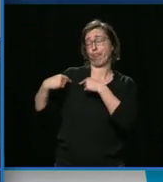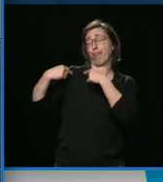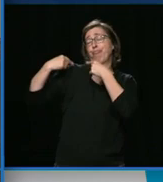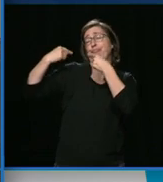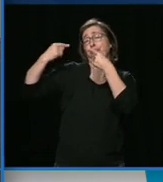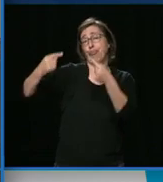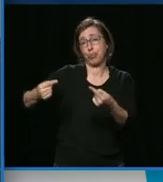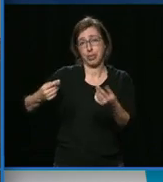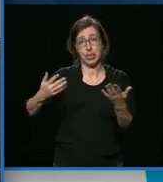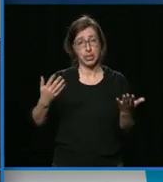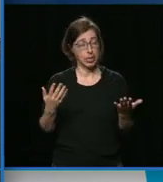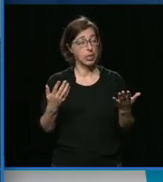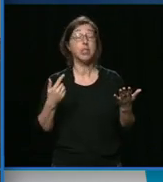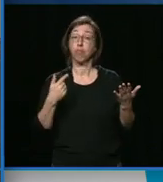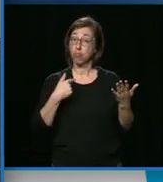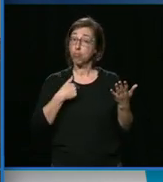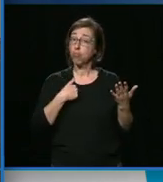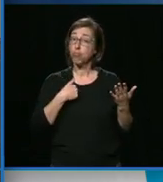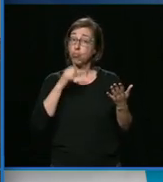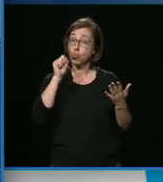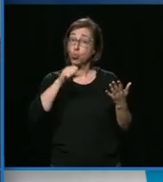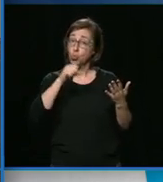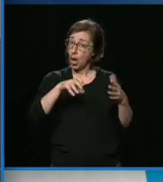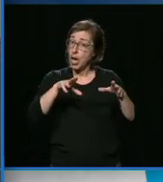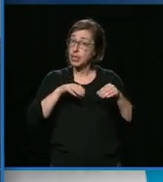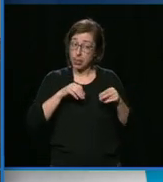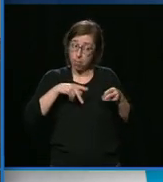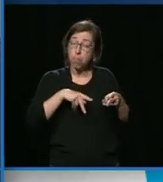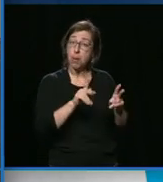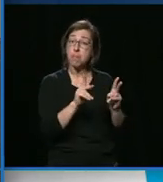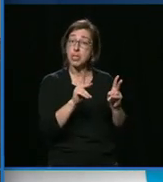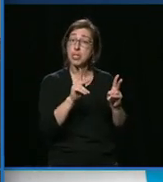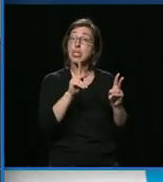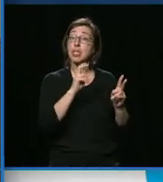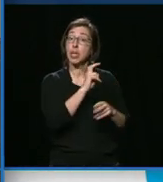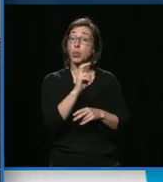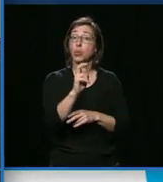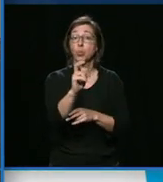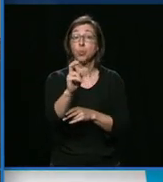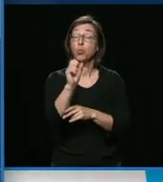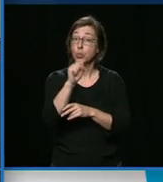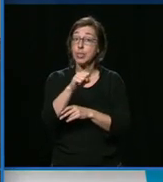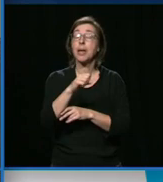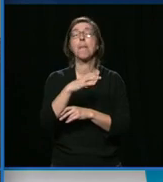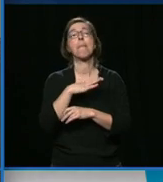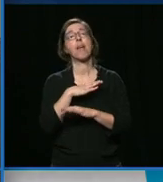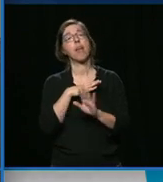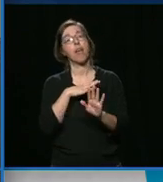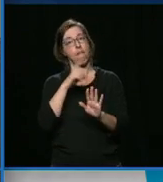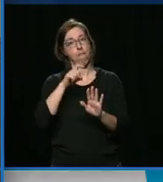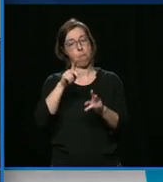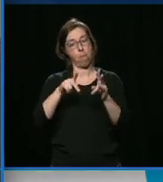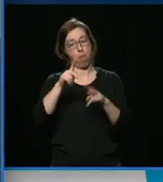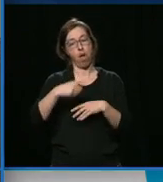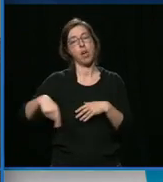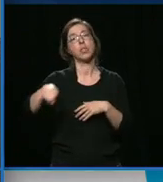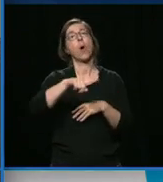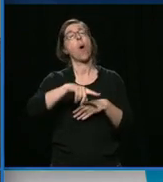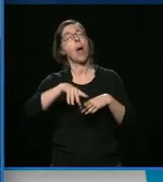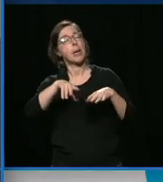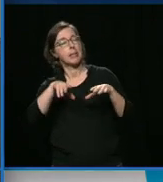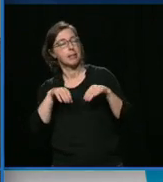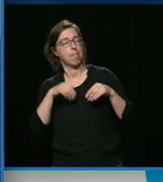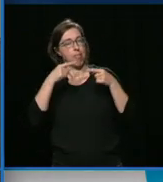souhaite, c'est d'avoir une acceptabilité sociale. Comment Québec solidaire peut être contre le fait